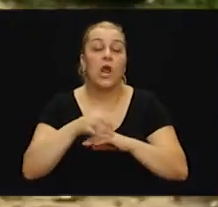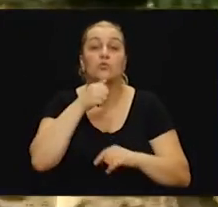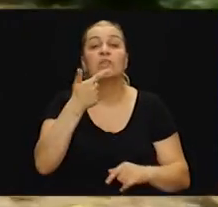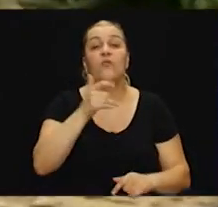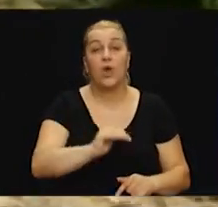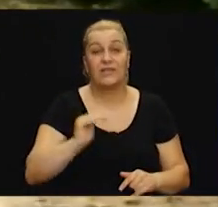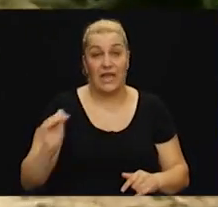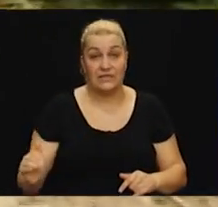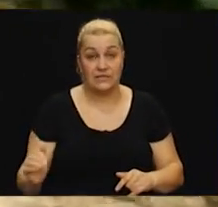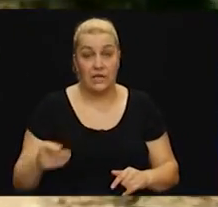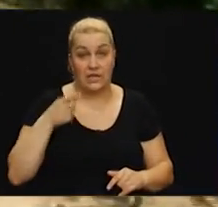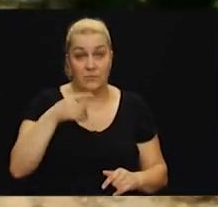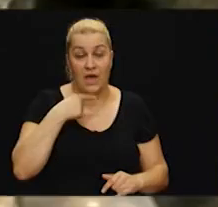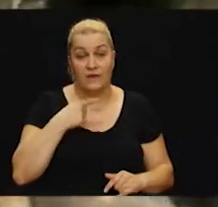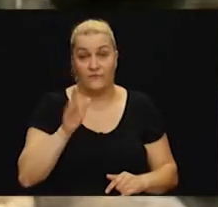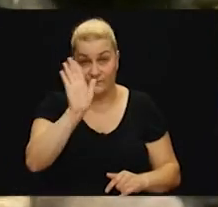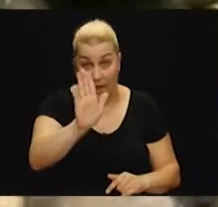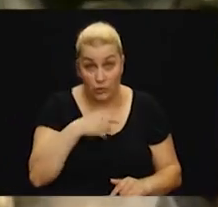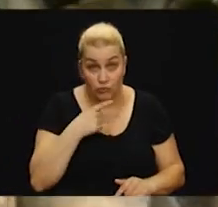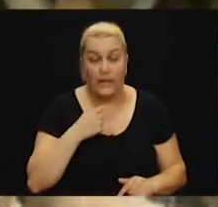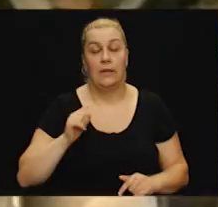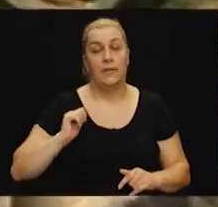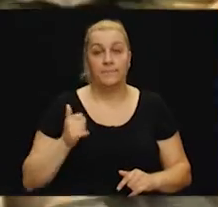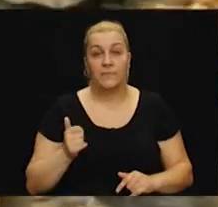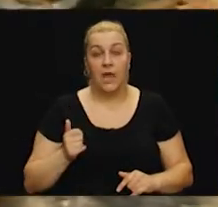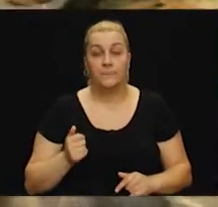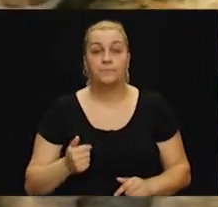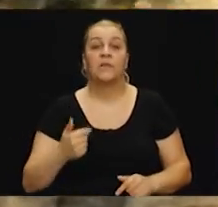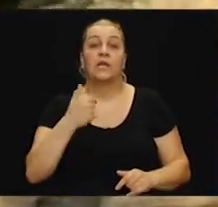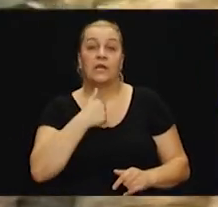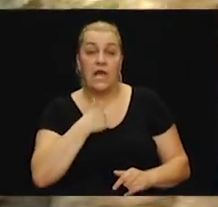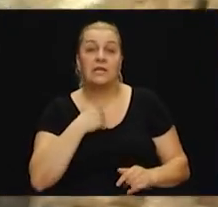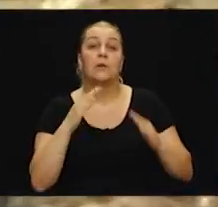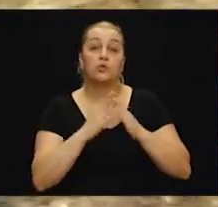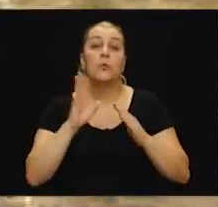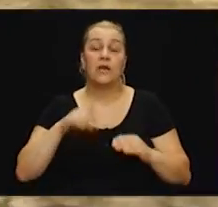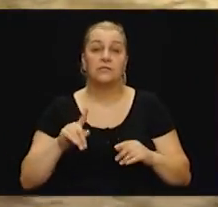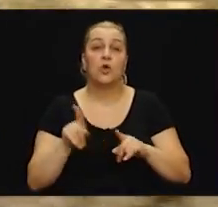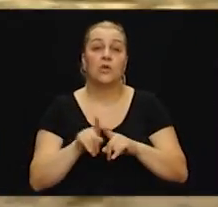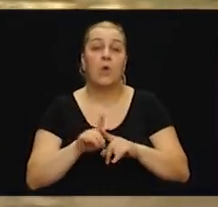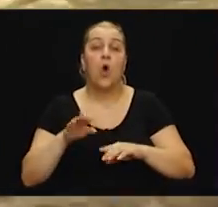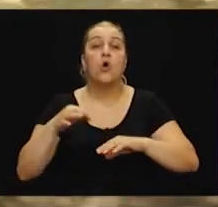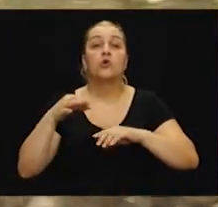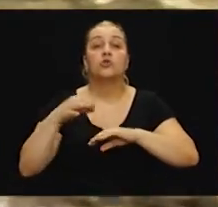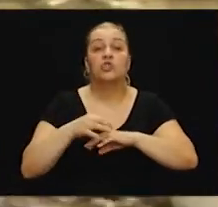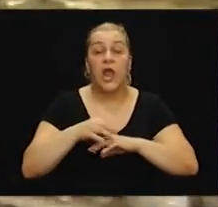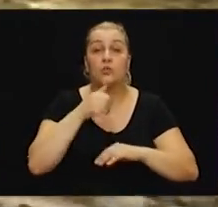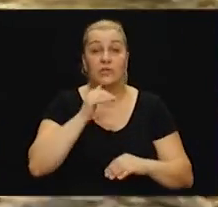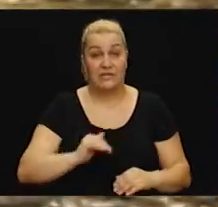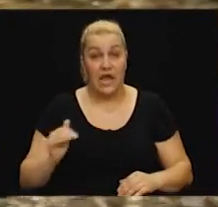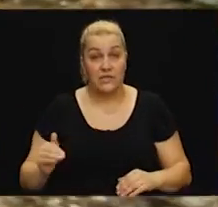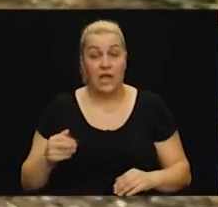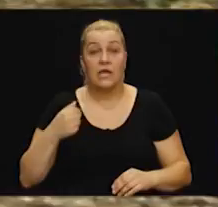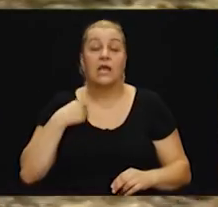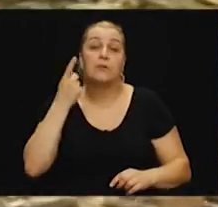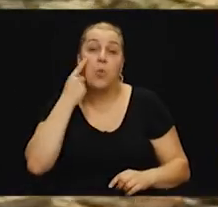i dvoje dice. To su vam osobno rekli? Da. Ja koji imao sam doma isto tako ženu i dice, pokušao sam ga uvjeriti da